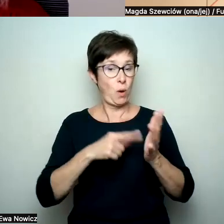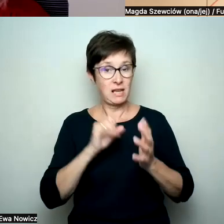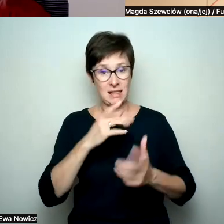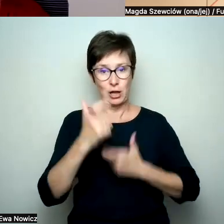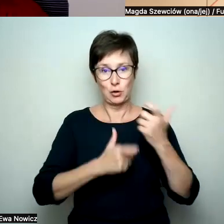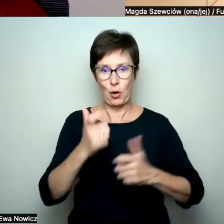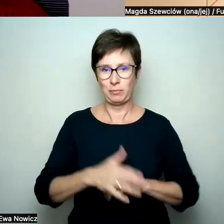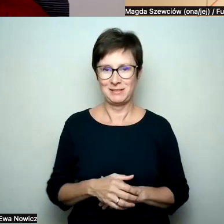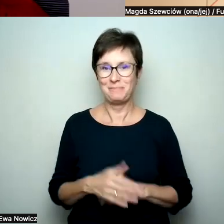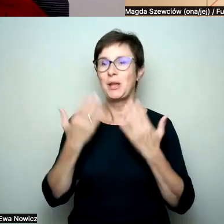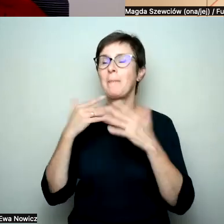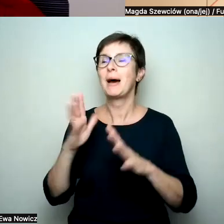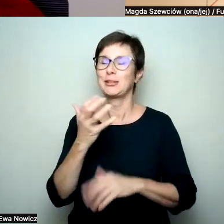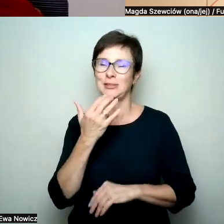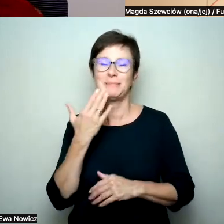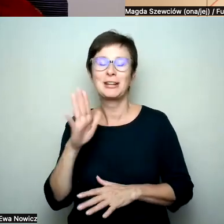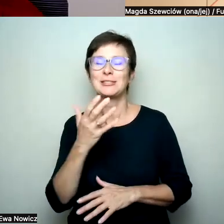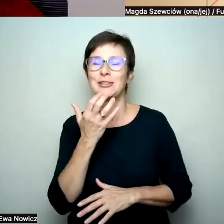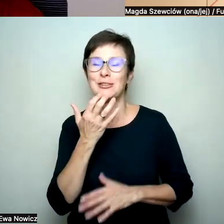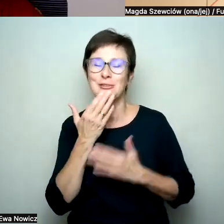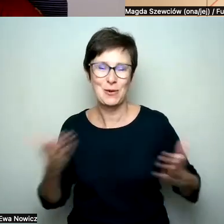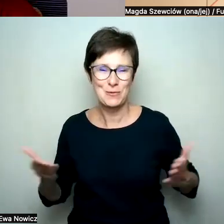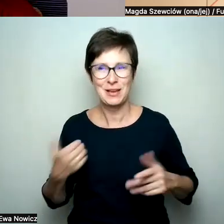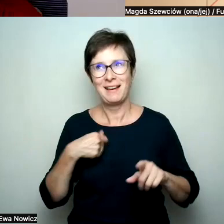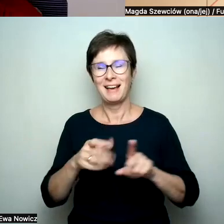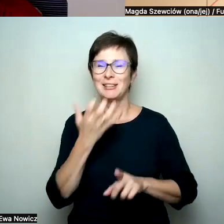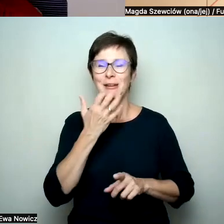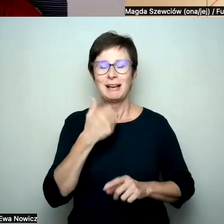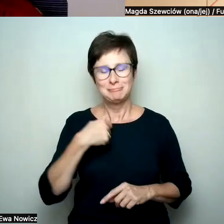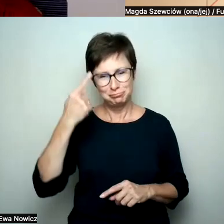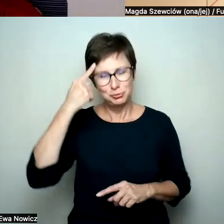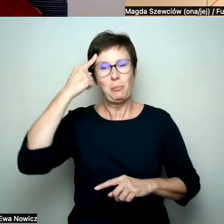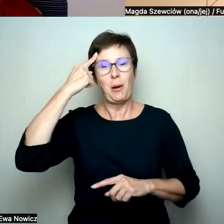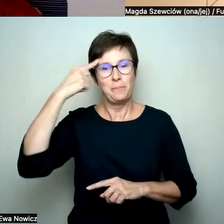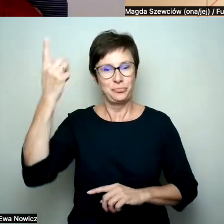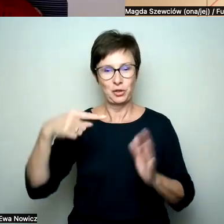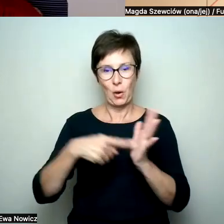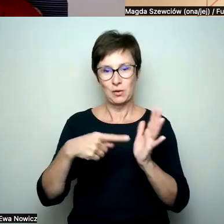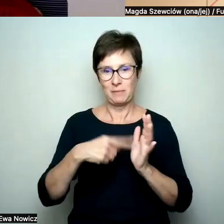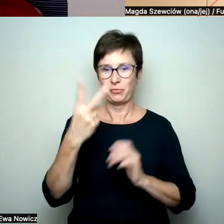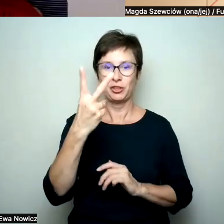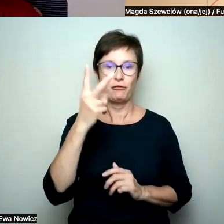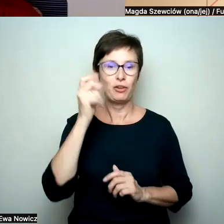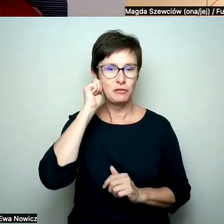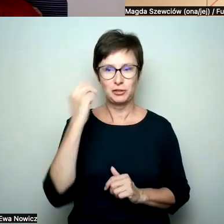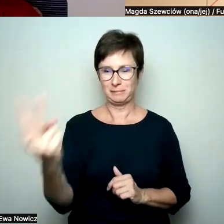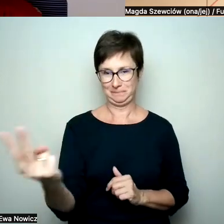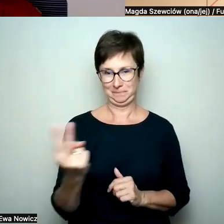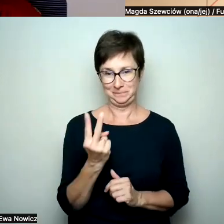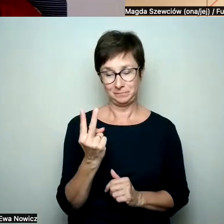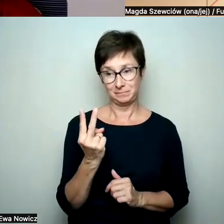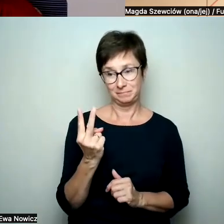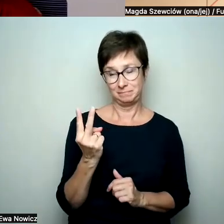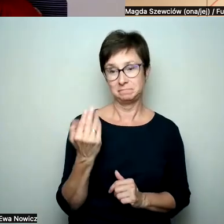Bardzo dziękuję. Ja się też uśmiecham, bo od razu sobie przypominam, że ostatnio podeszły do mnie dwie dziewczyny i powiedziały, że